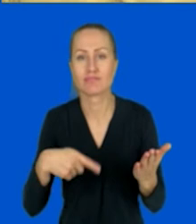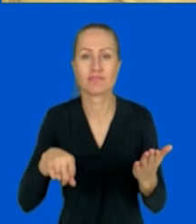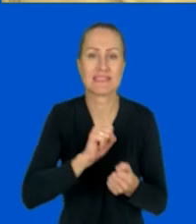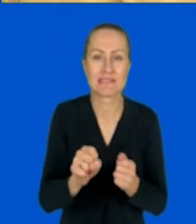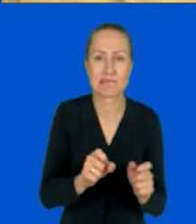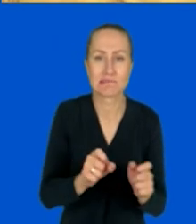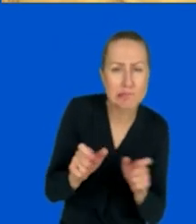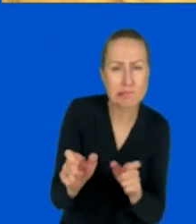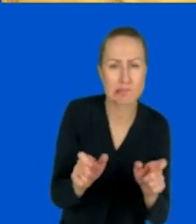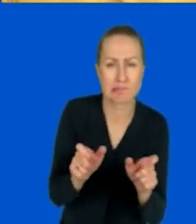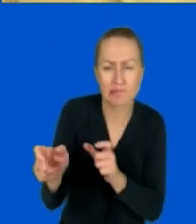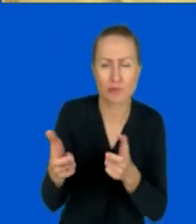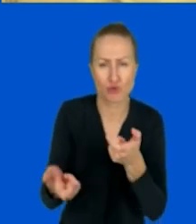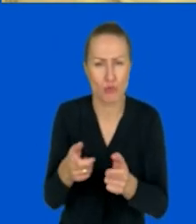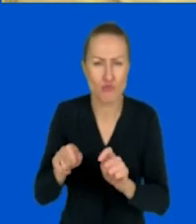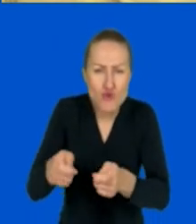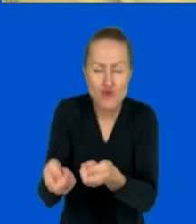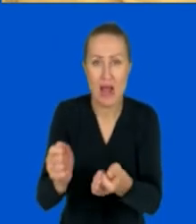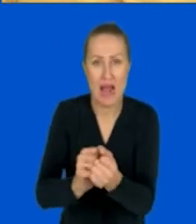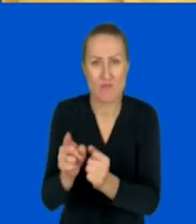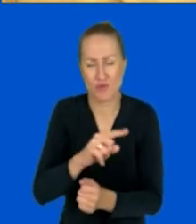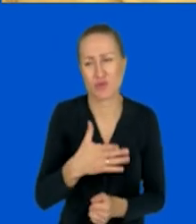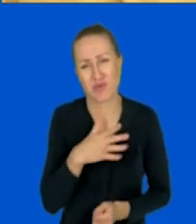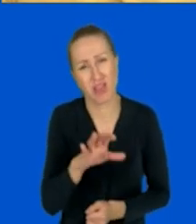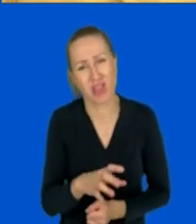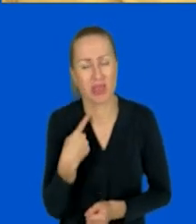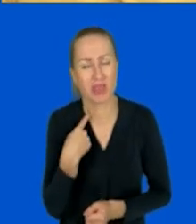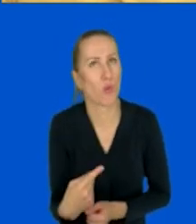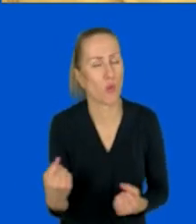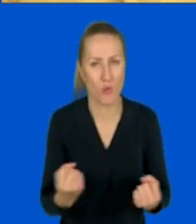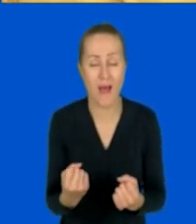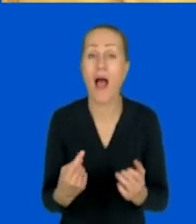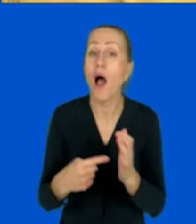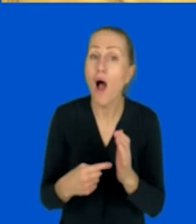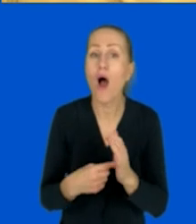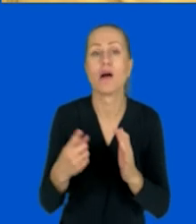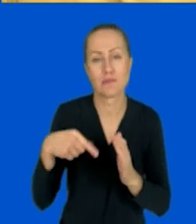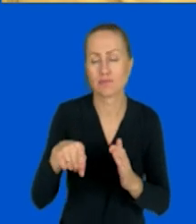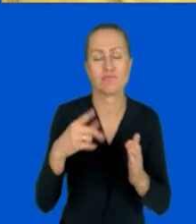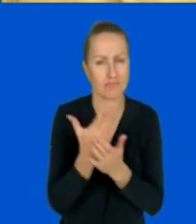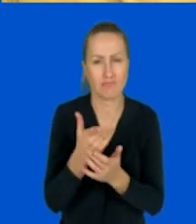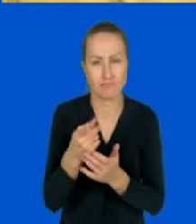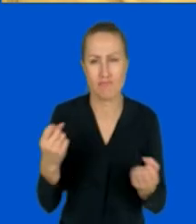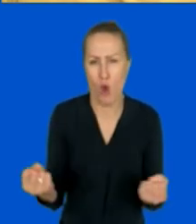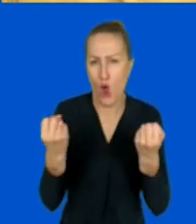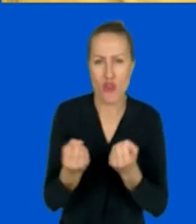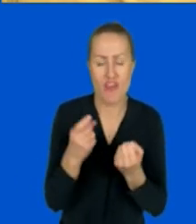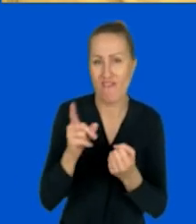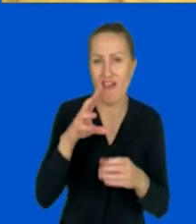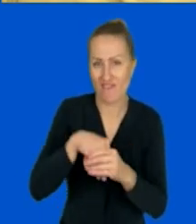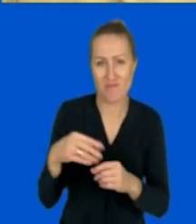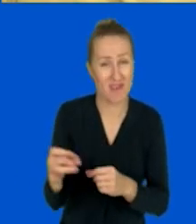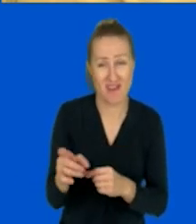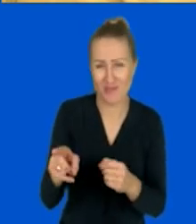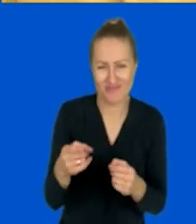czegoś, albo to po prostu straszna nuda, no to wtedy oczywiście ten czynnik motywacyjny gry pewnie